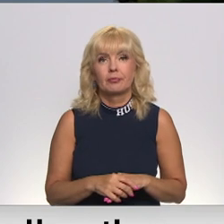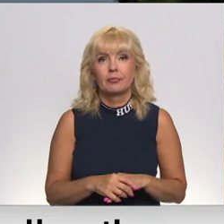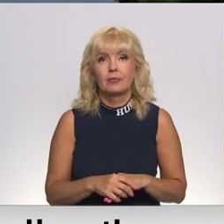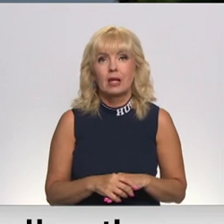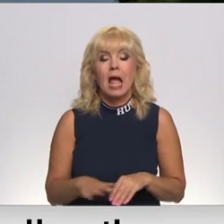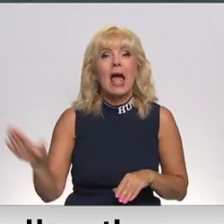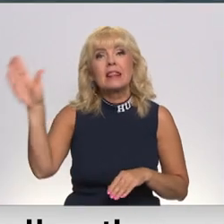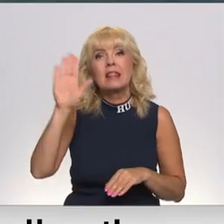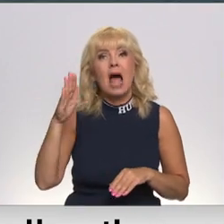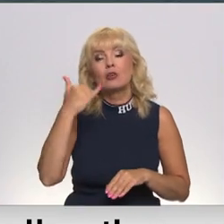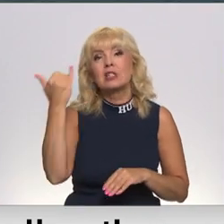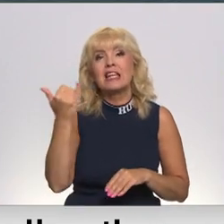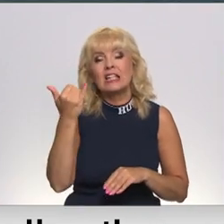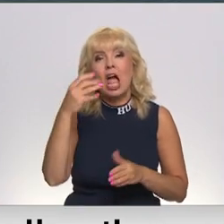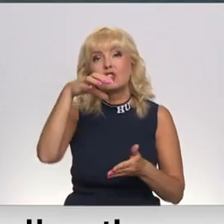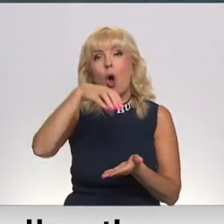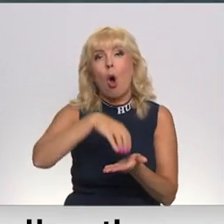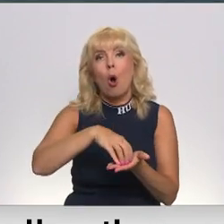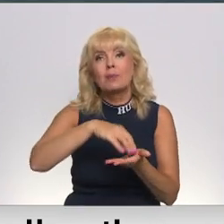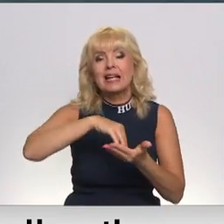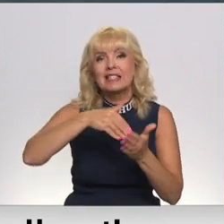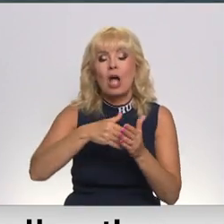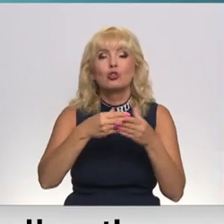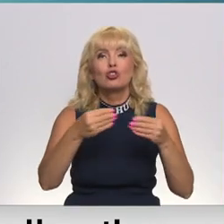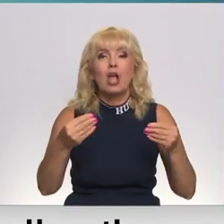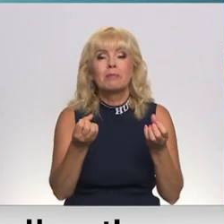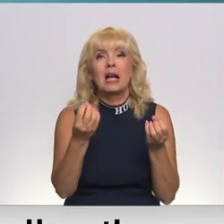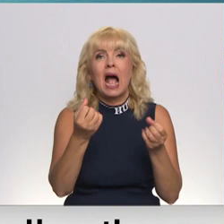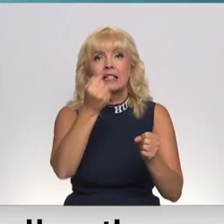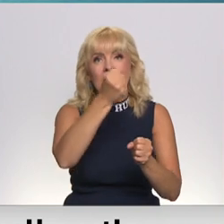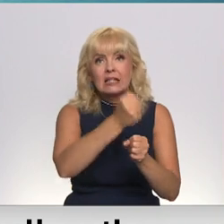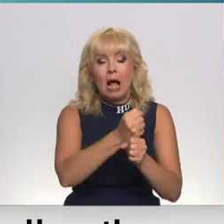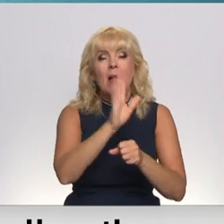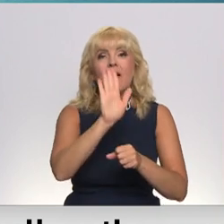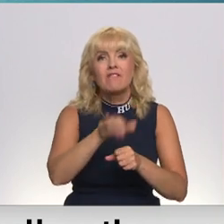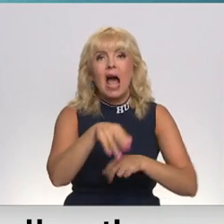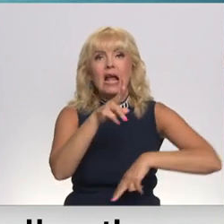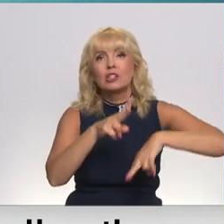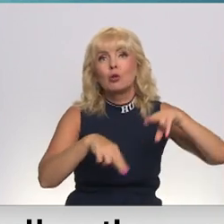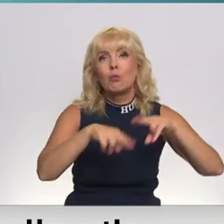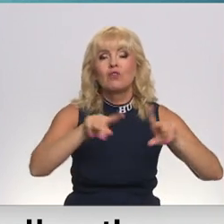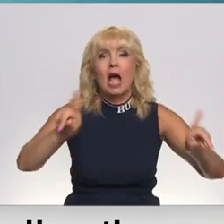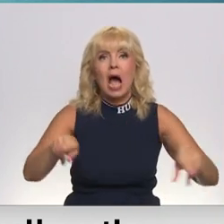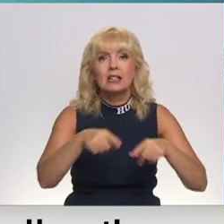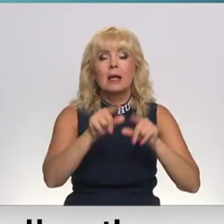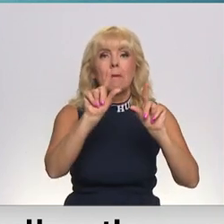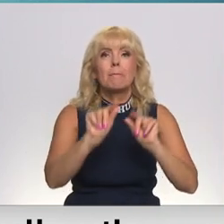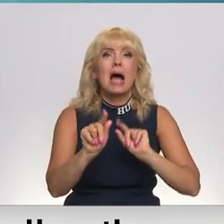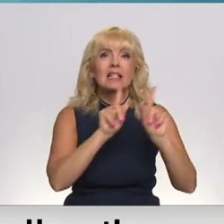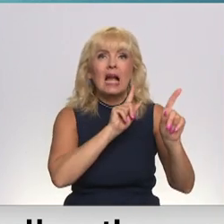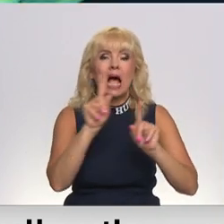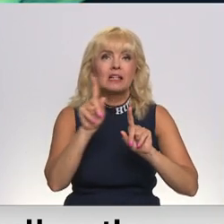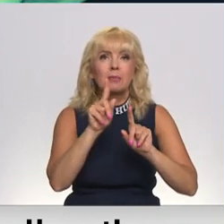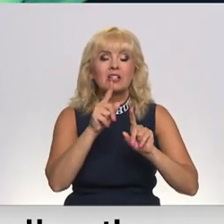Nacionālo interesu objekta status nozīmē to, ka sašķidrinātās dabas gāzes termināli varēs būvēt un attīstīt ar mazākiem administratīviem